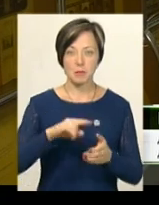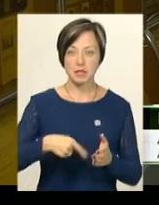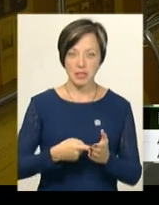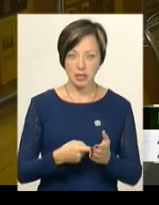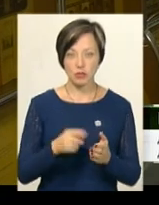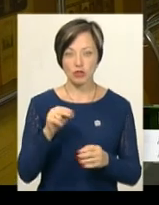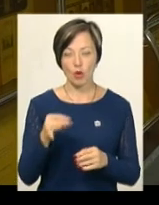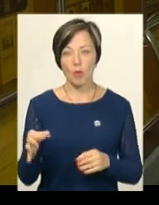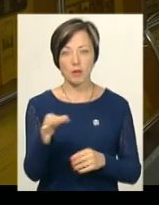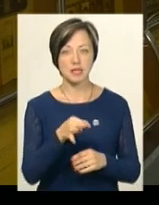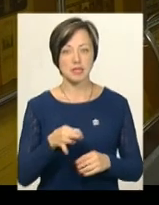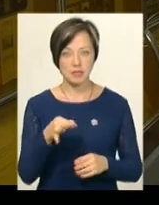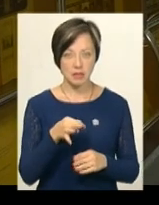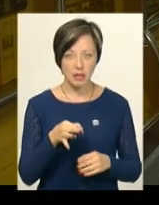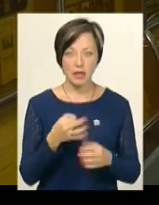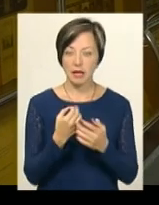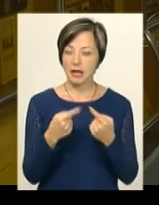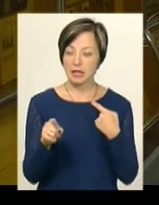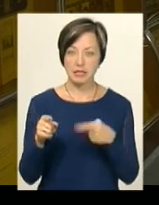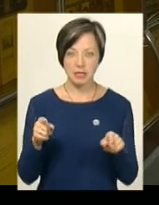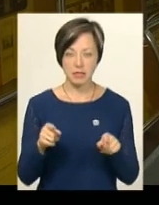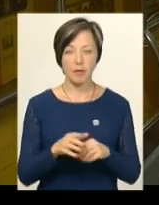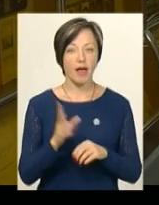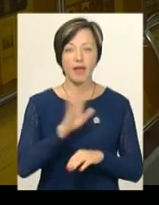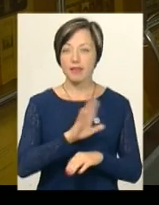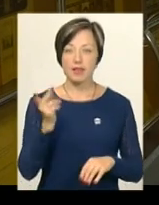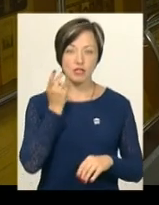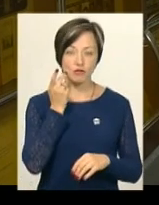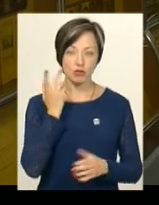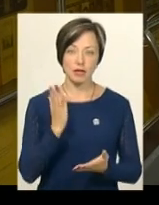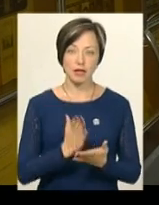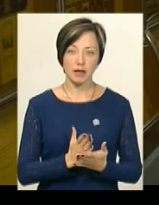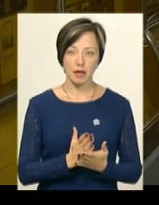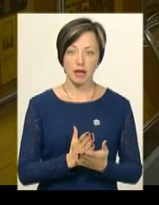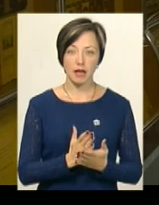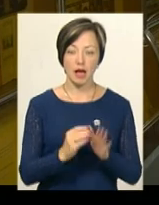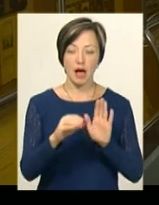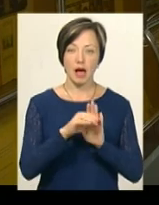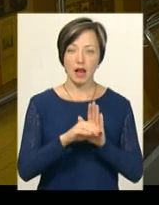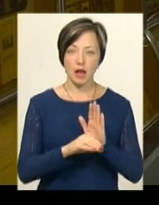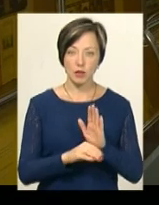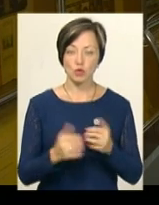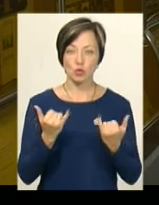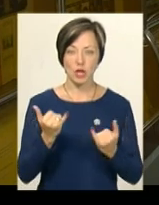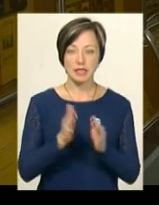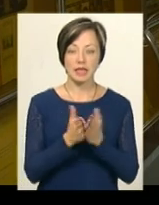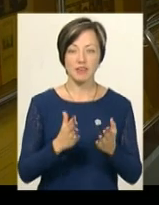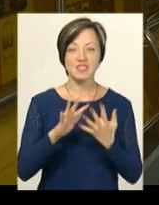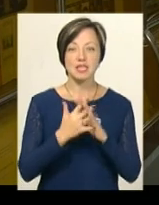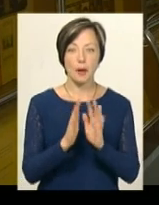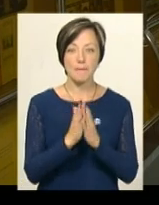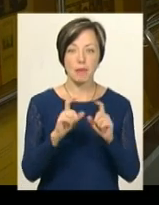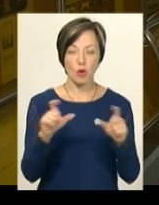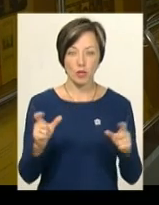міській чи обласній бібліотеці – він різниця. Не завжди є рейтингові сучасні книги у сільських бібліотеках,